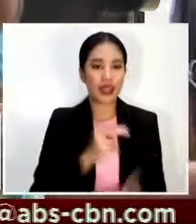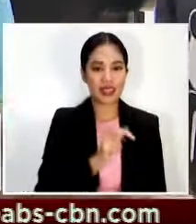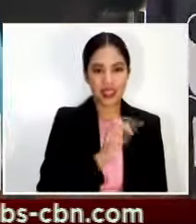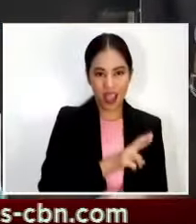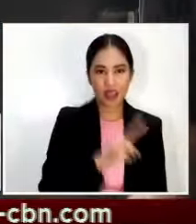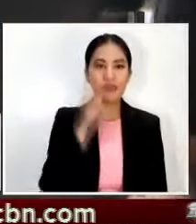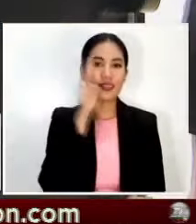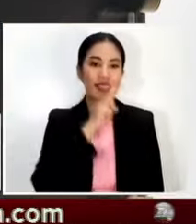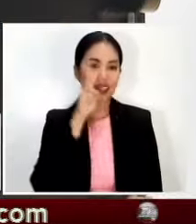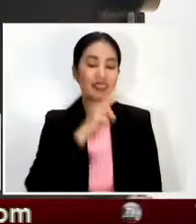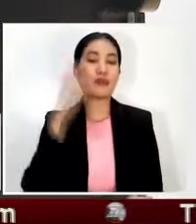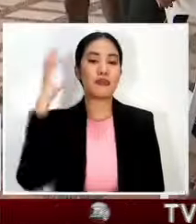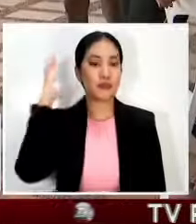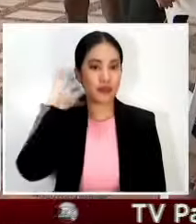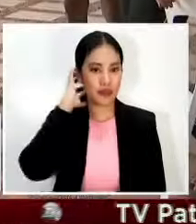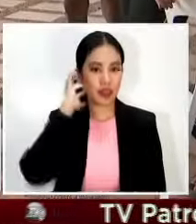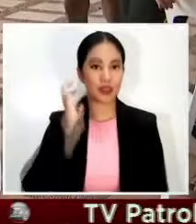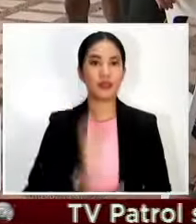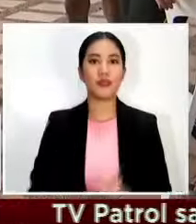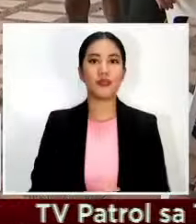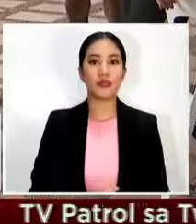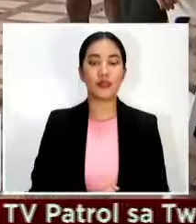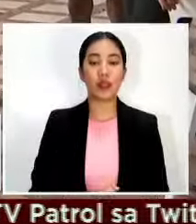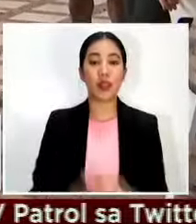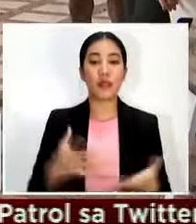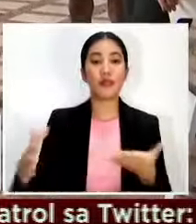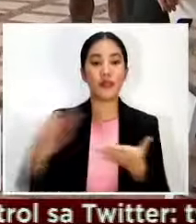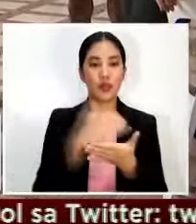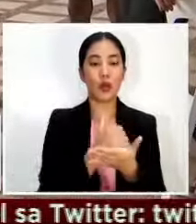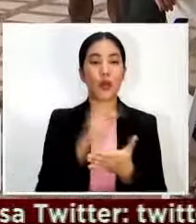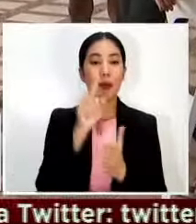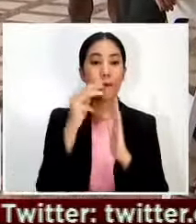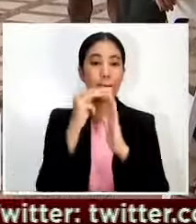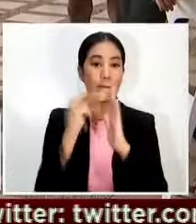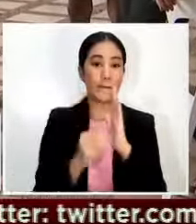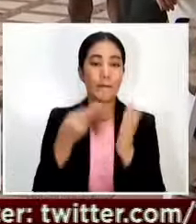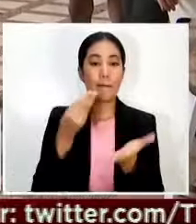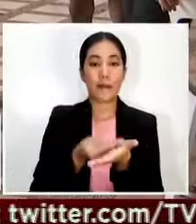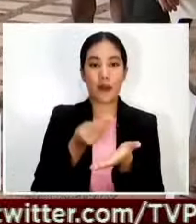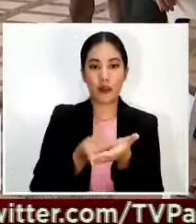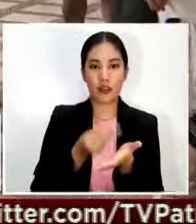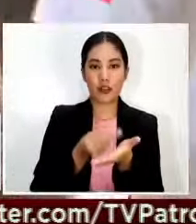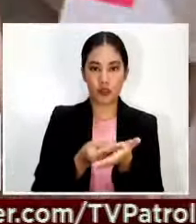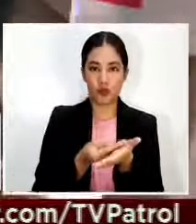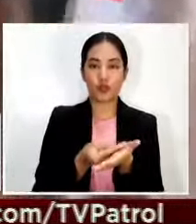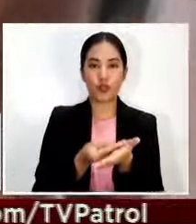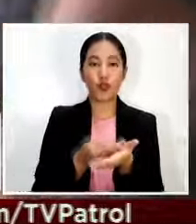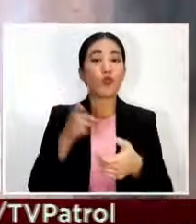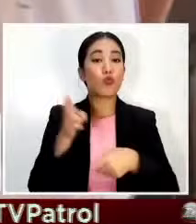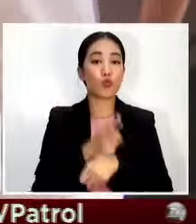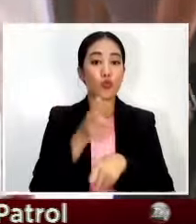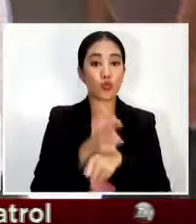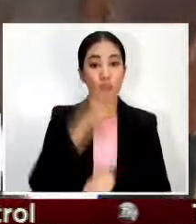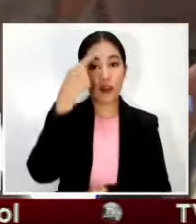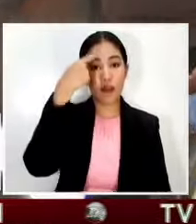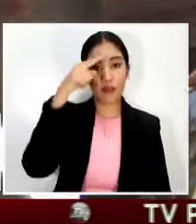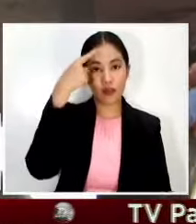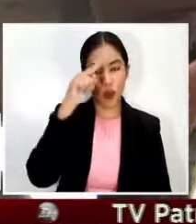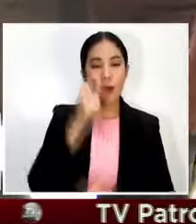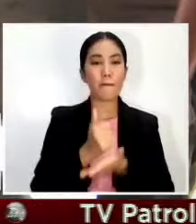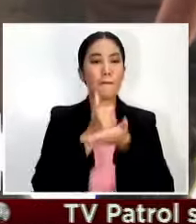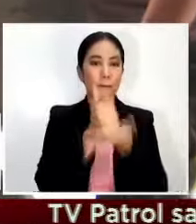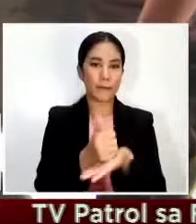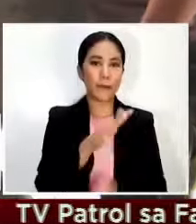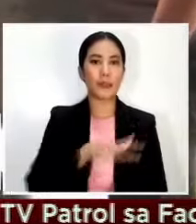Ayon kay Patreng nakalikom na sila ng isang milyong piso sa fundraising na gagamitin din sa pagtulong sa mga kababayan